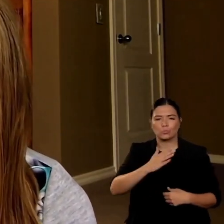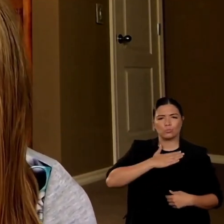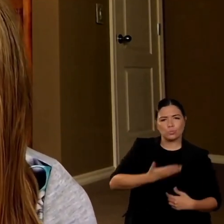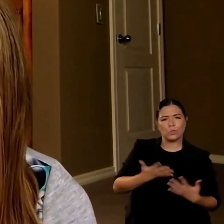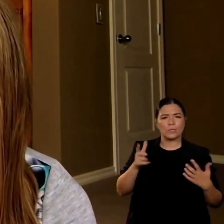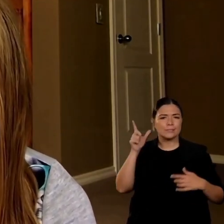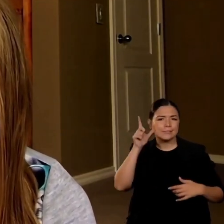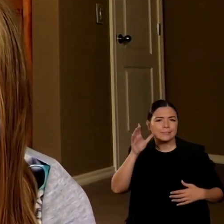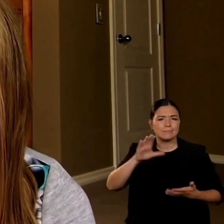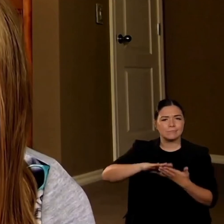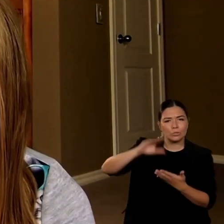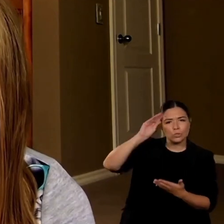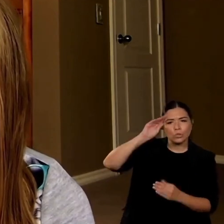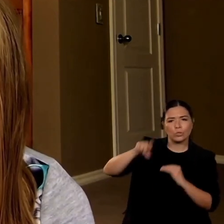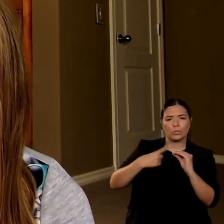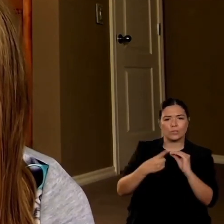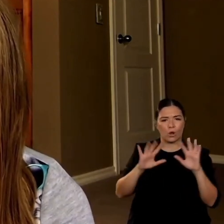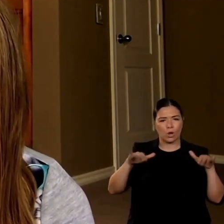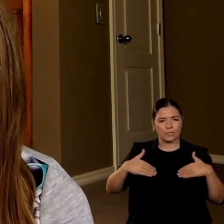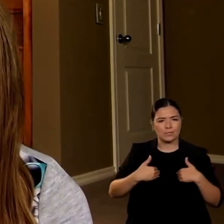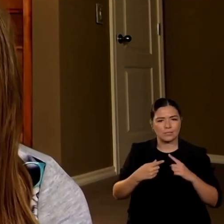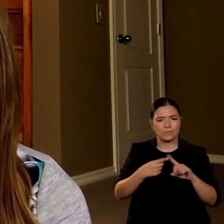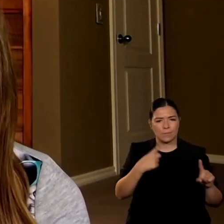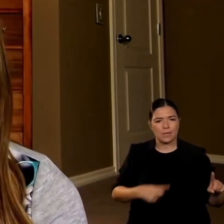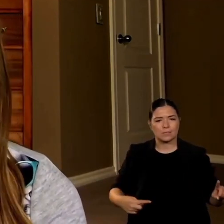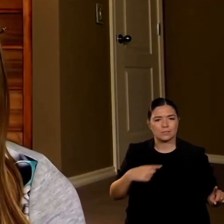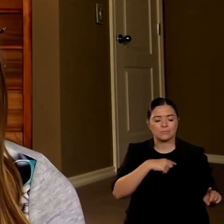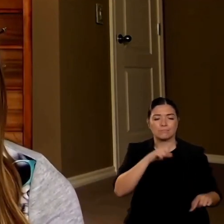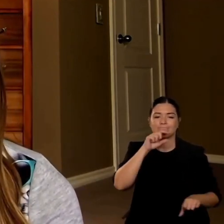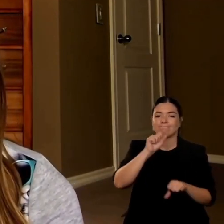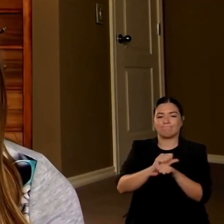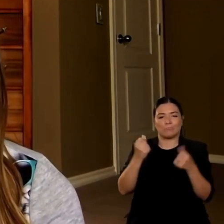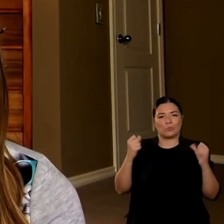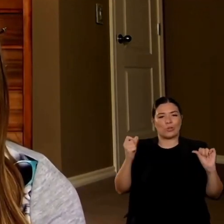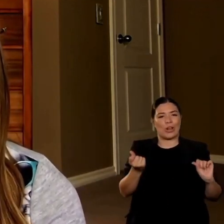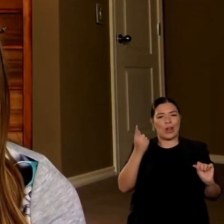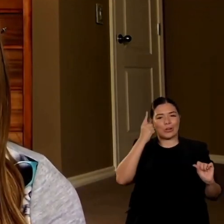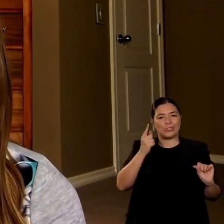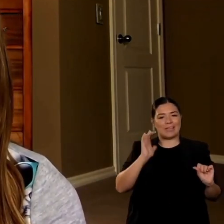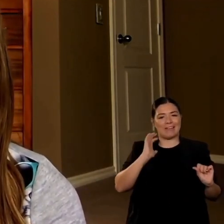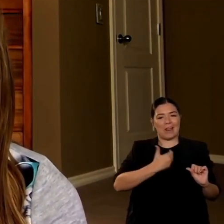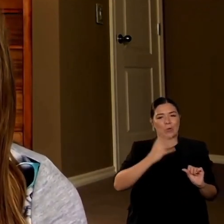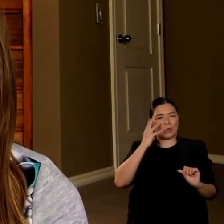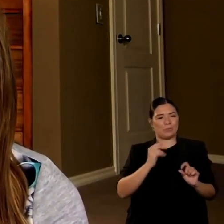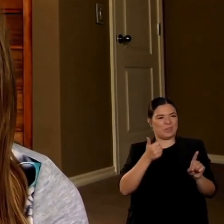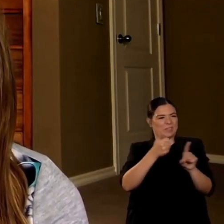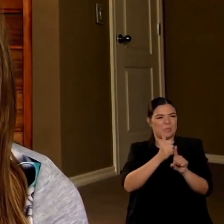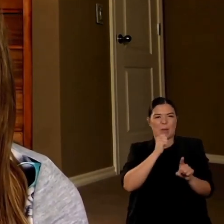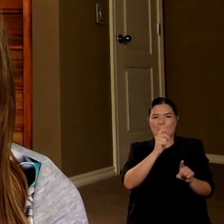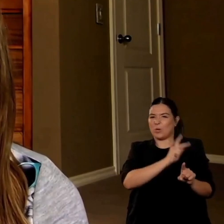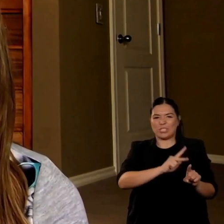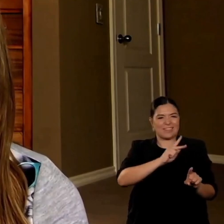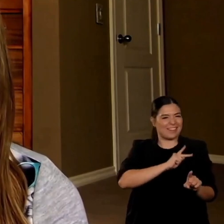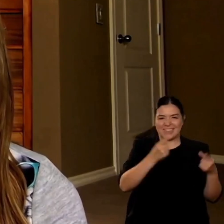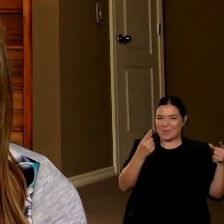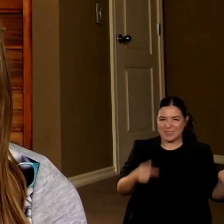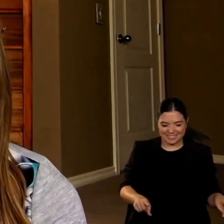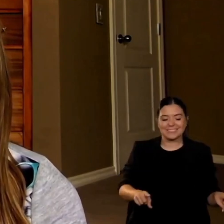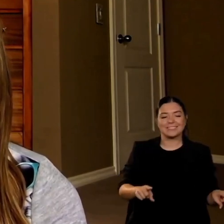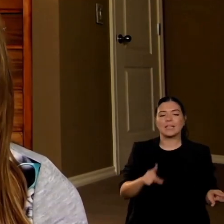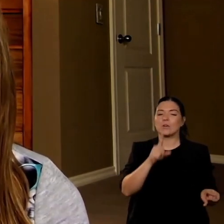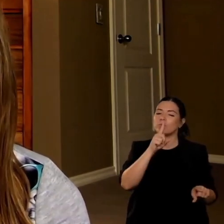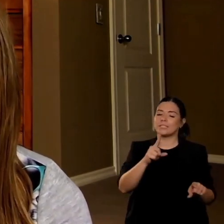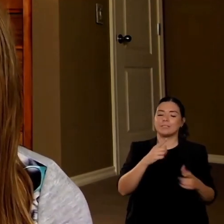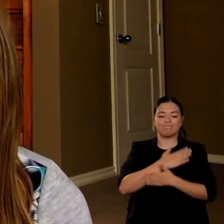abbiano altre persone degli studios che si sono diventati veramente dei veri amici e hanno